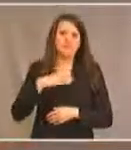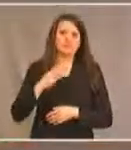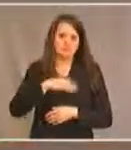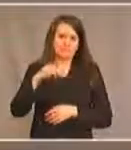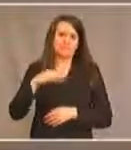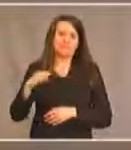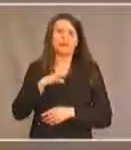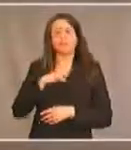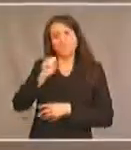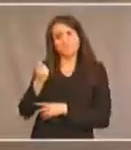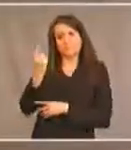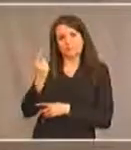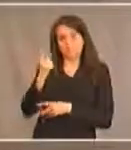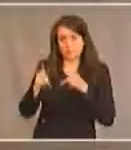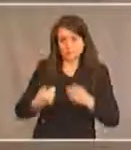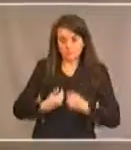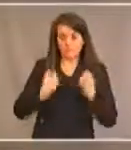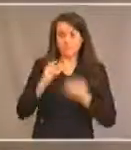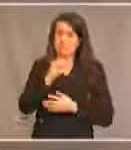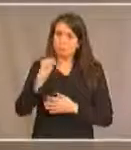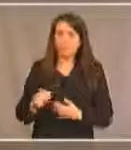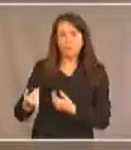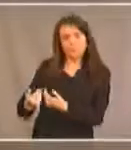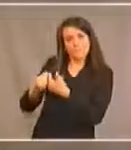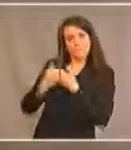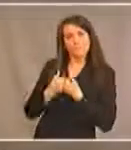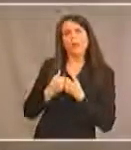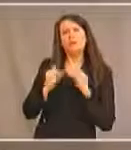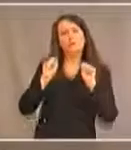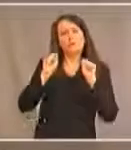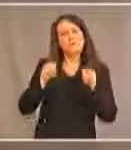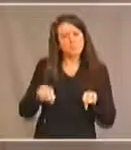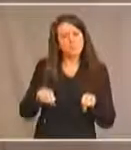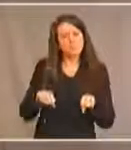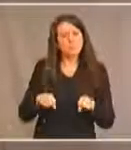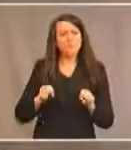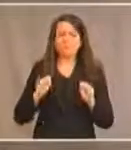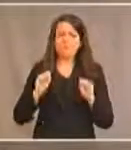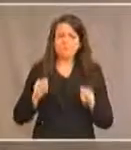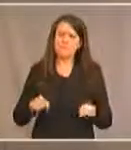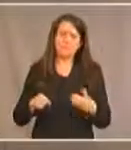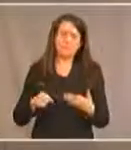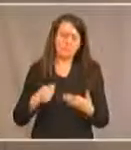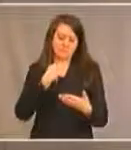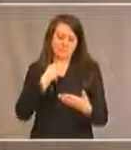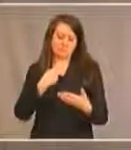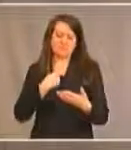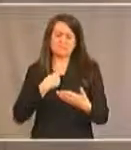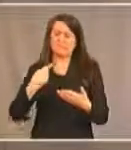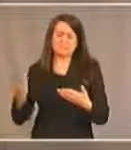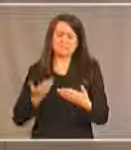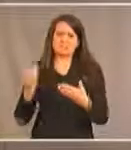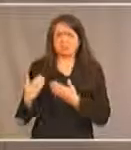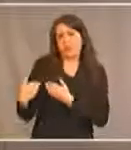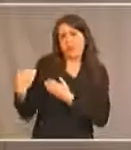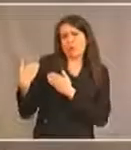Quelqu'un d'Ottawa qui nous demande, pouvez-vous nous dire quel sera le rôle des